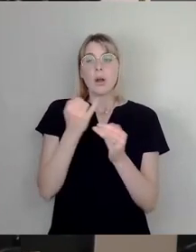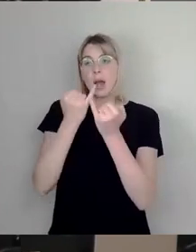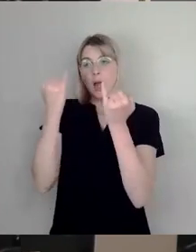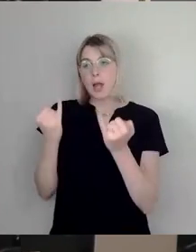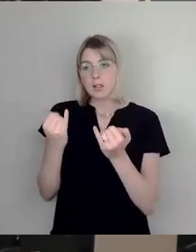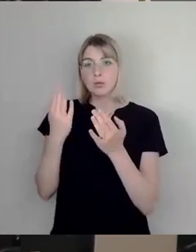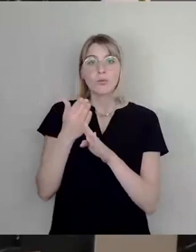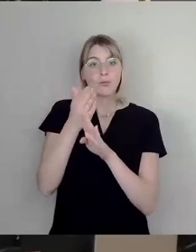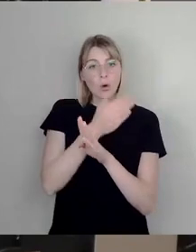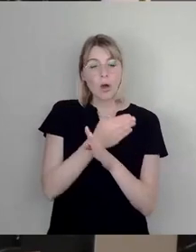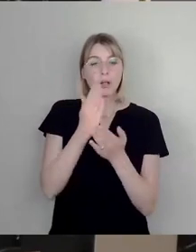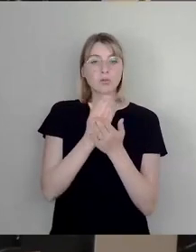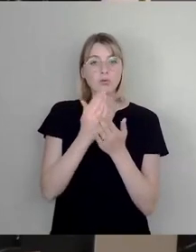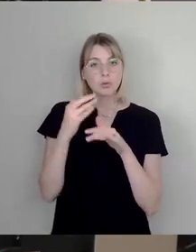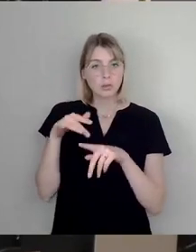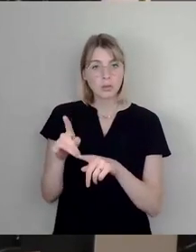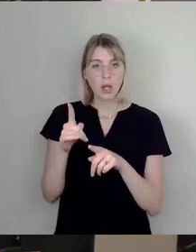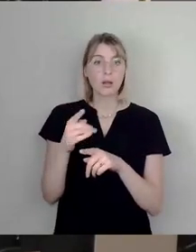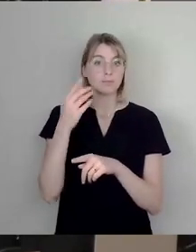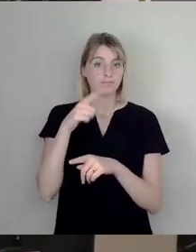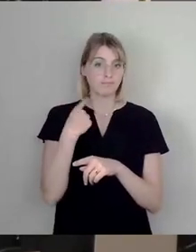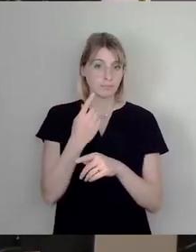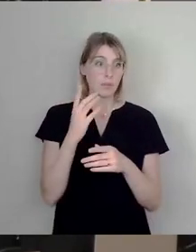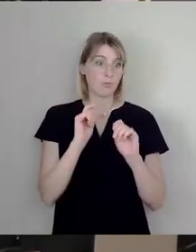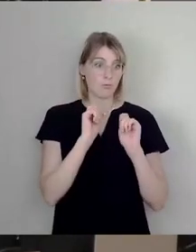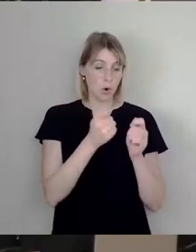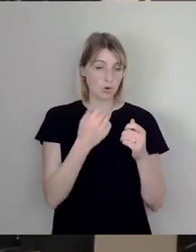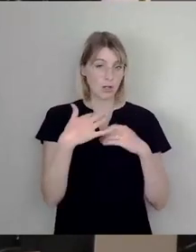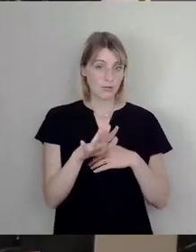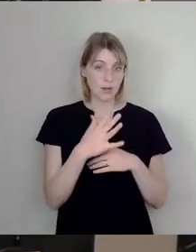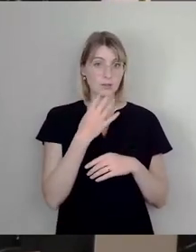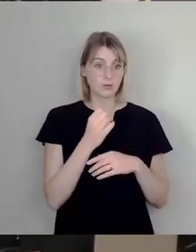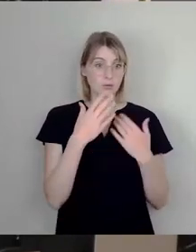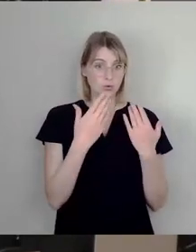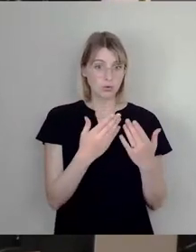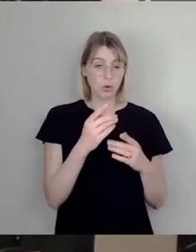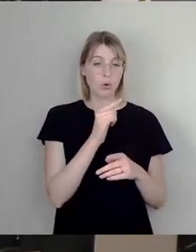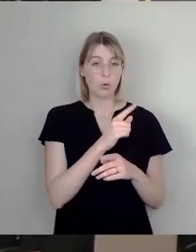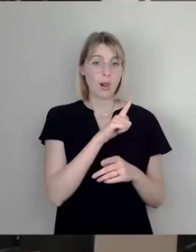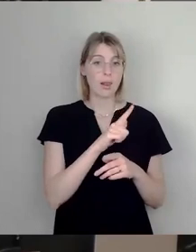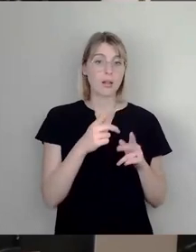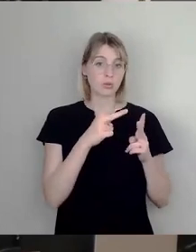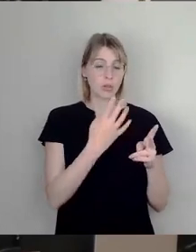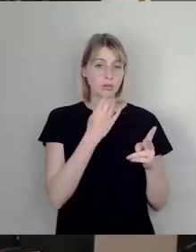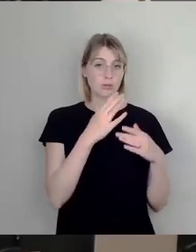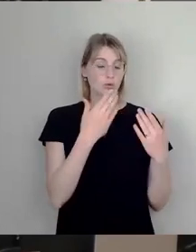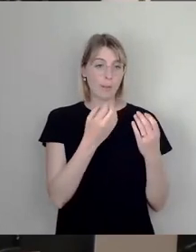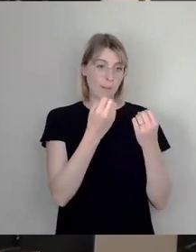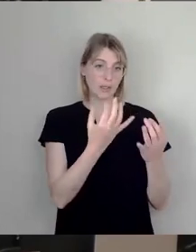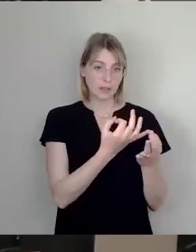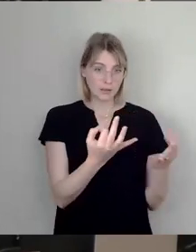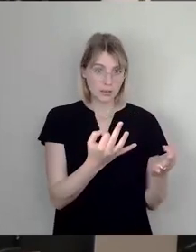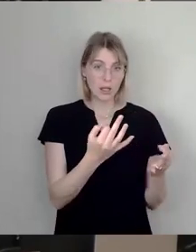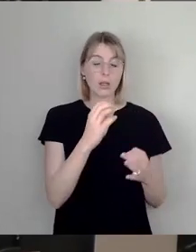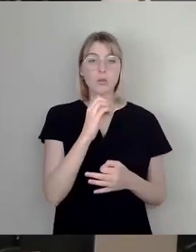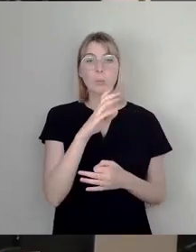Jahren vorher, wie wir das als Linksfraktion im Übrigen vorgeschlagen haben, zum Beispiel hier vorne in der Lingner Straße. Das ist ja nicht passiert. Es wurde vom OB kein Geld